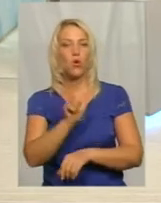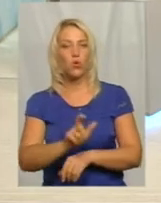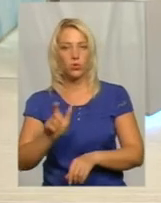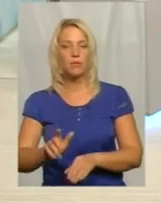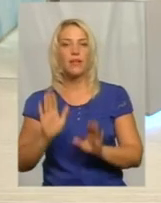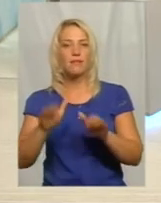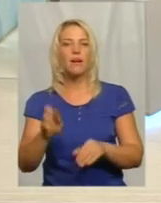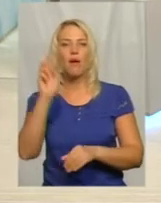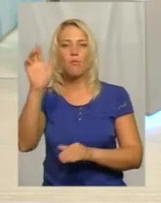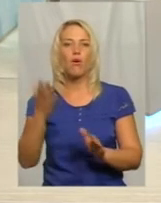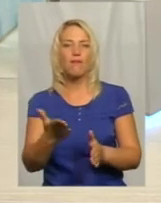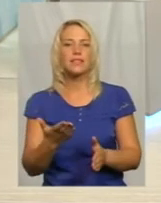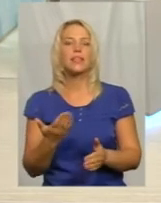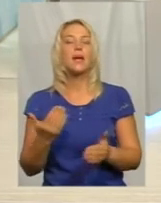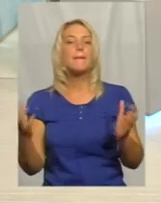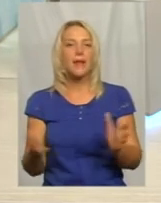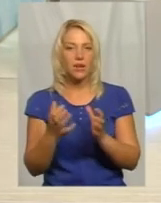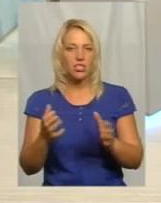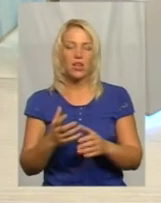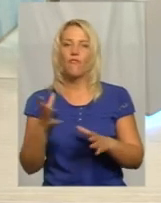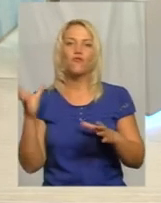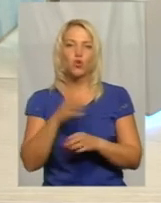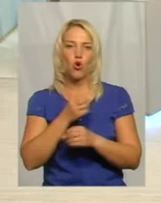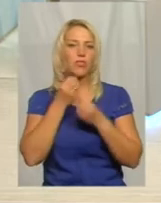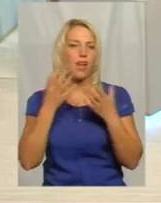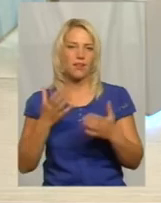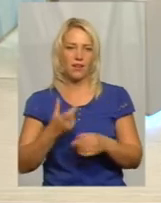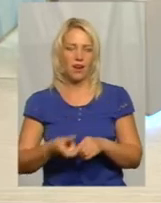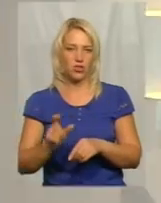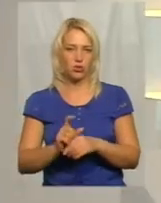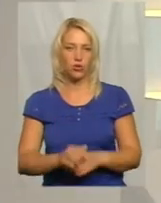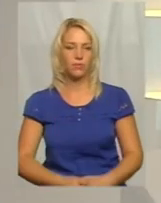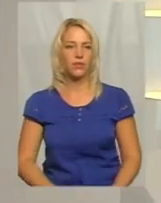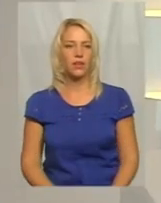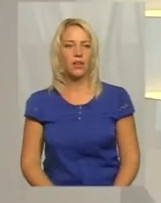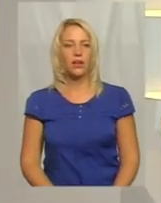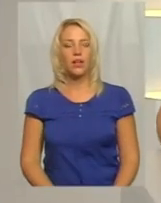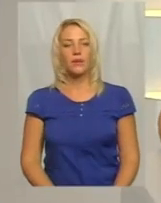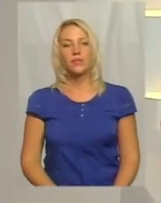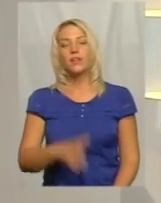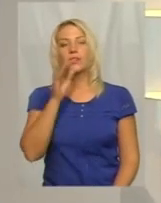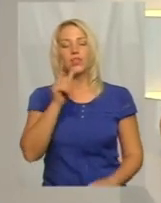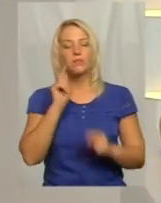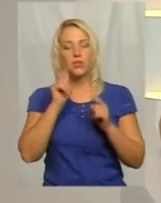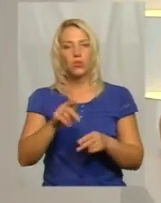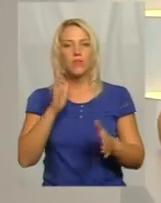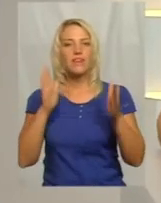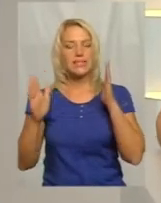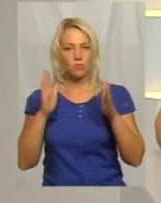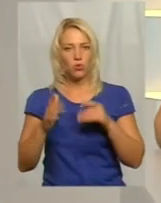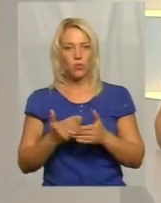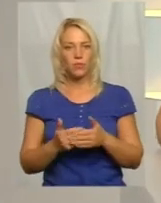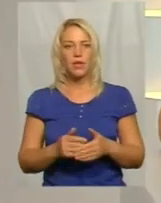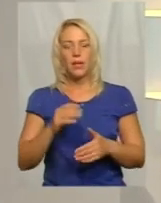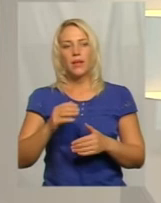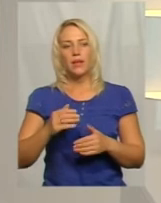Хай вас Бог береже, всього найкращого. Дякуємо. Дякуємо вам. І вже час приділити увагу Фейсбуку. Під